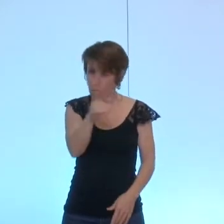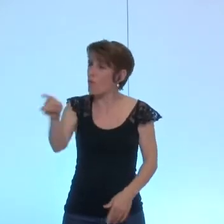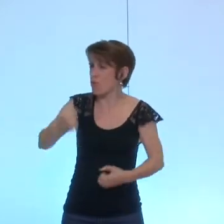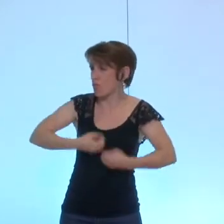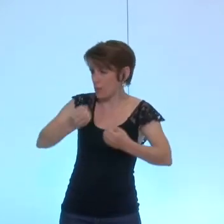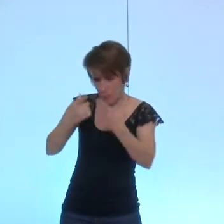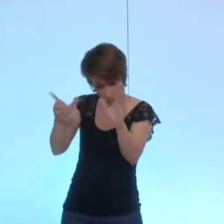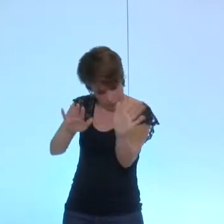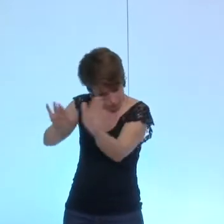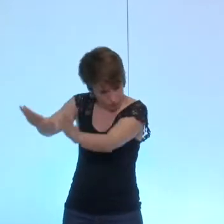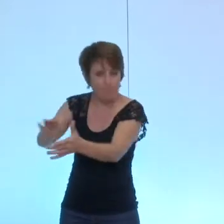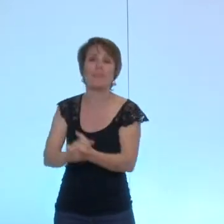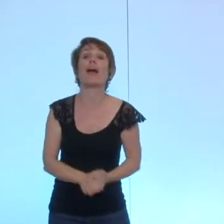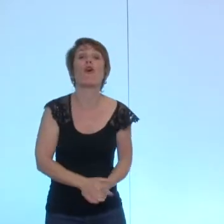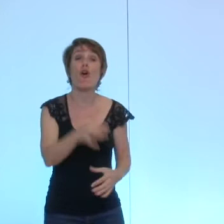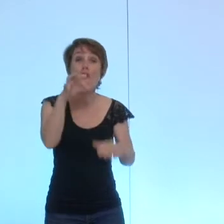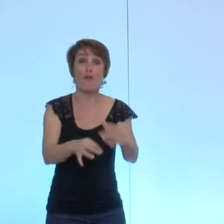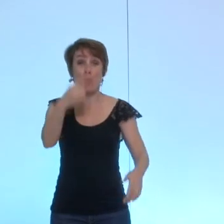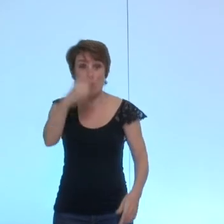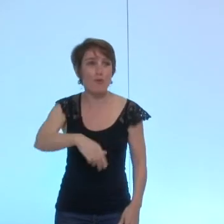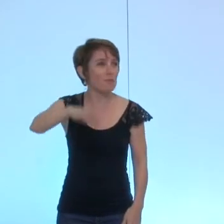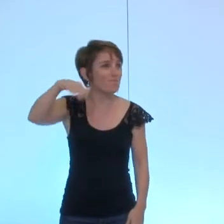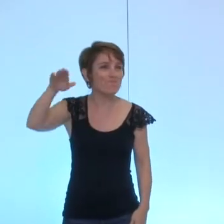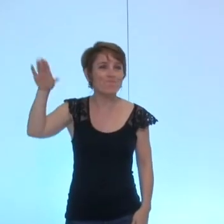donc ce qui est pour cette délibération